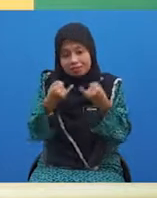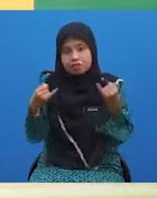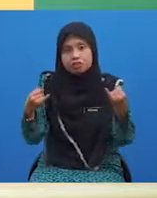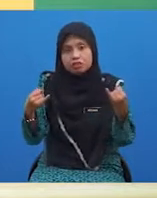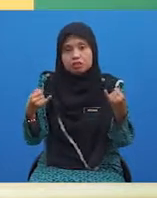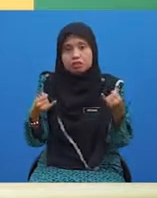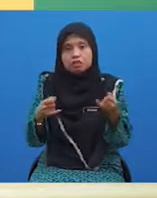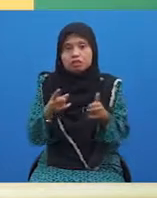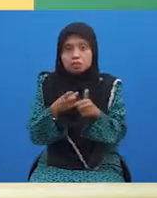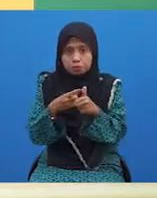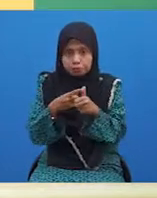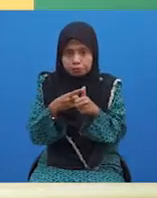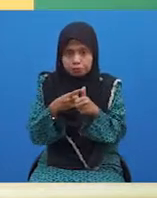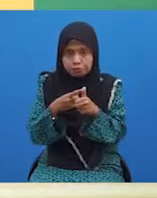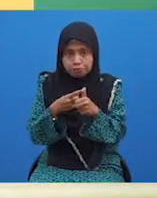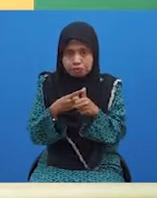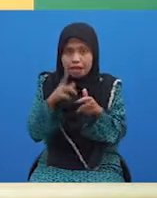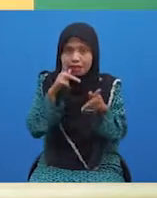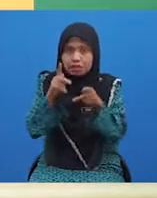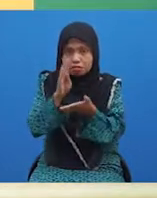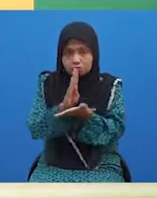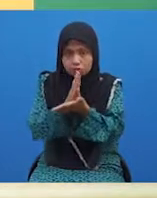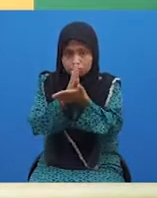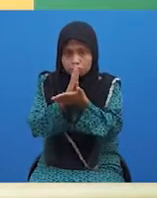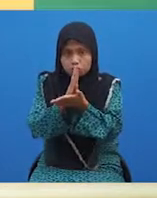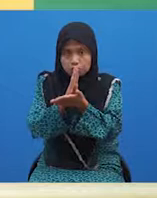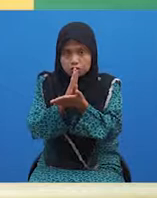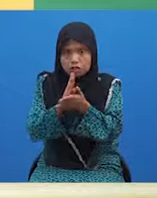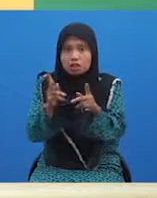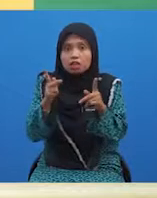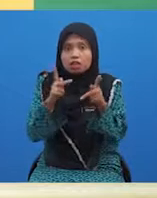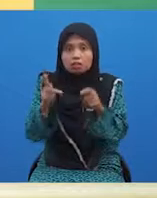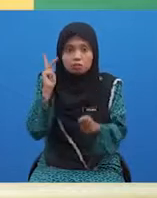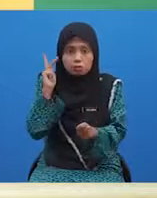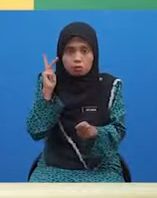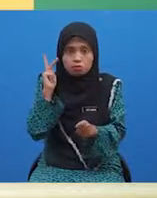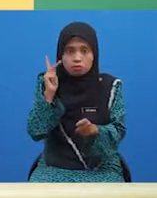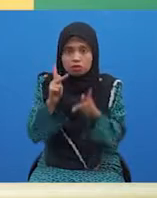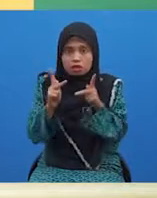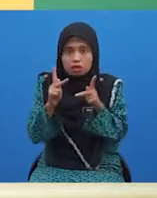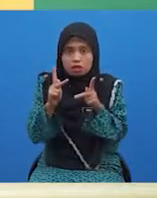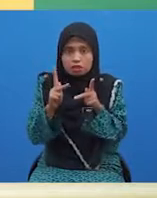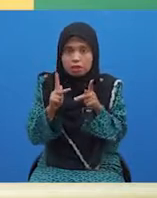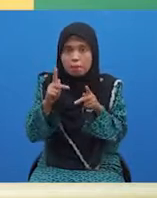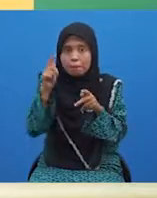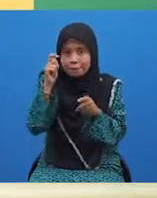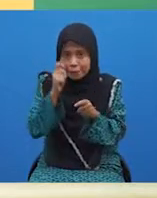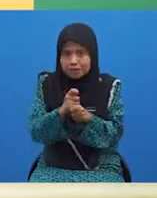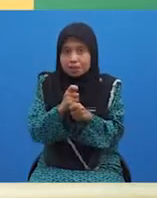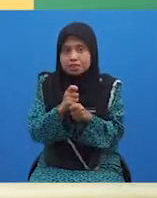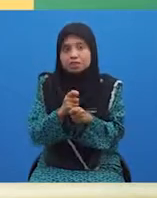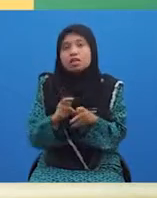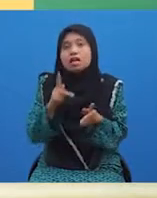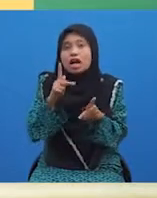iaitu satu kata bantu, dua kata penguat, tiga kata penegas, empat